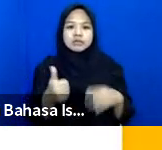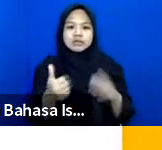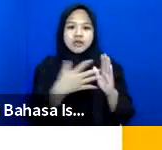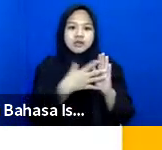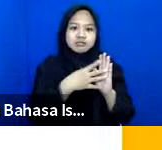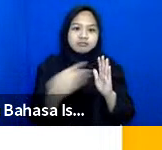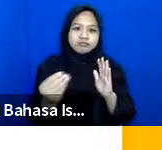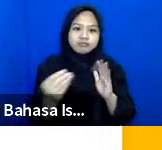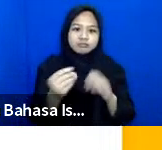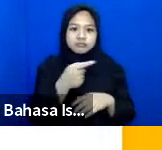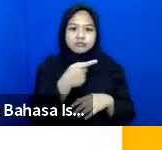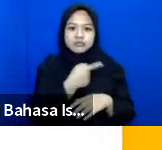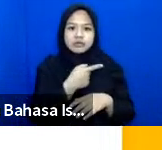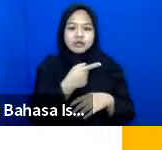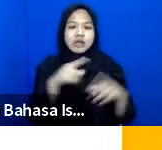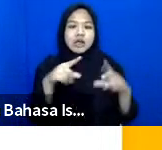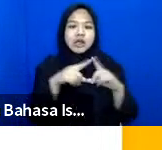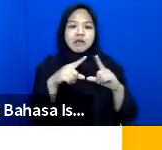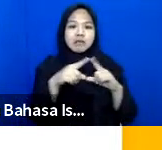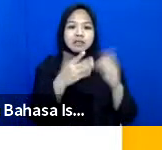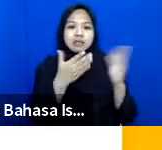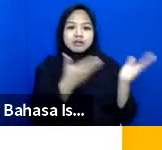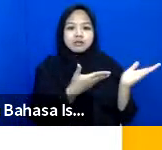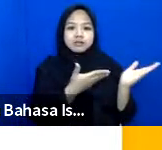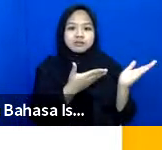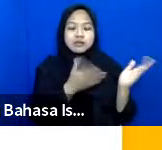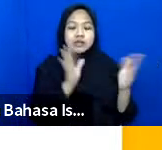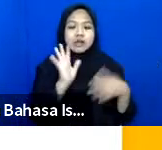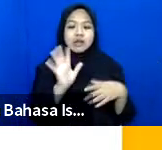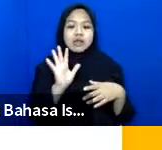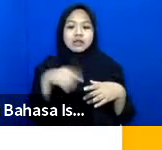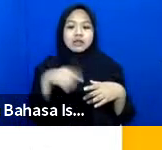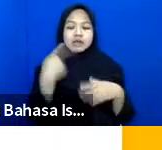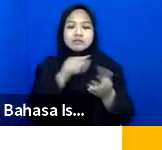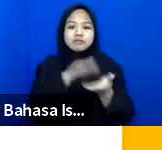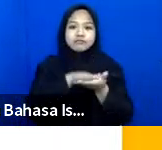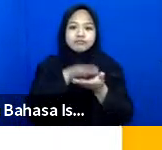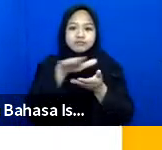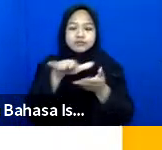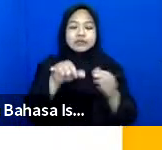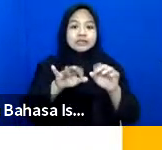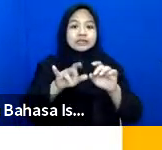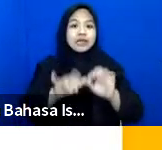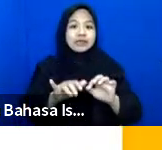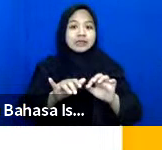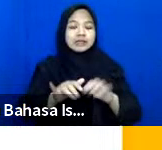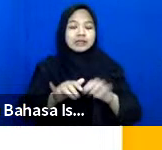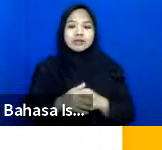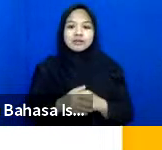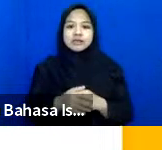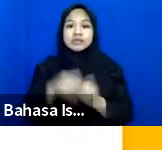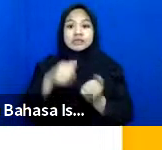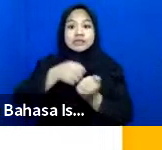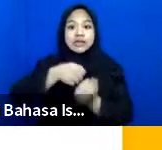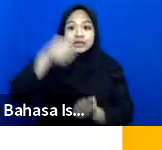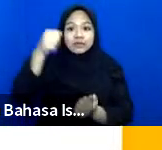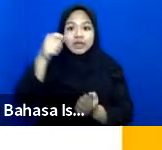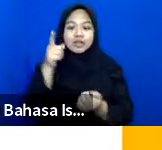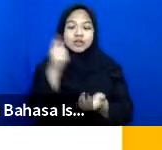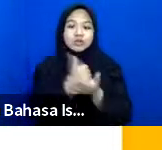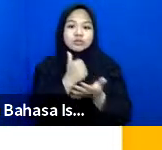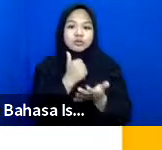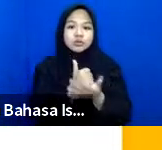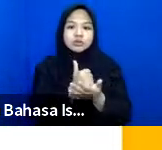Tundu Di Alamat Berikut Nanti Juga Akan Kami Sampaikan Di Dalam Chat Dan Sertifikat Sebenarnya